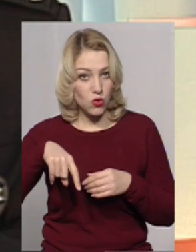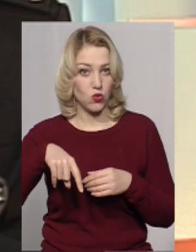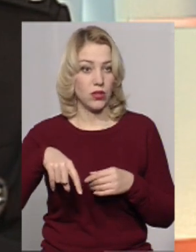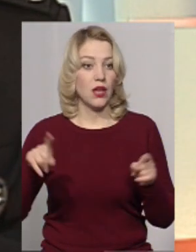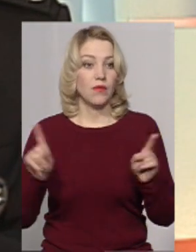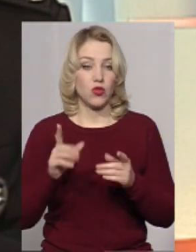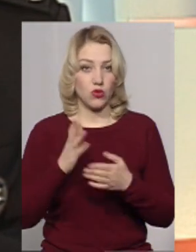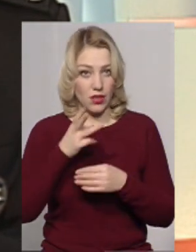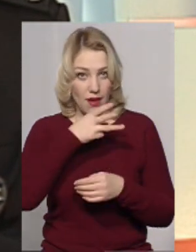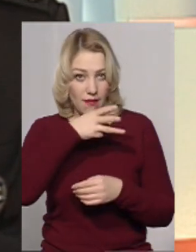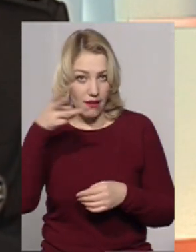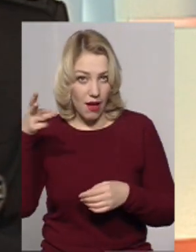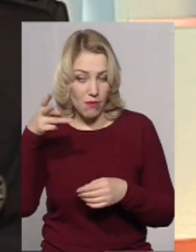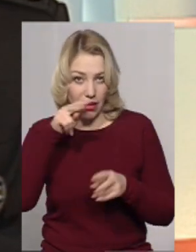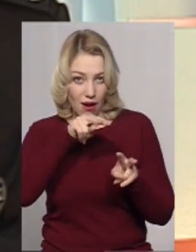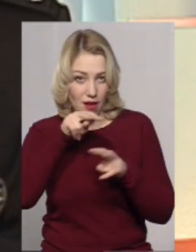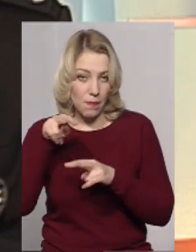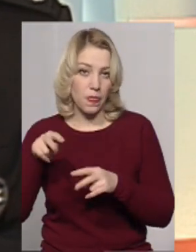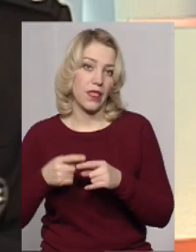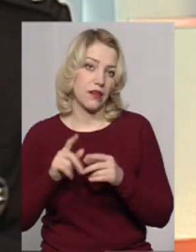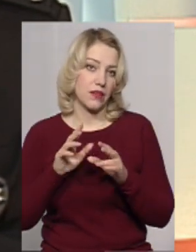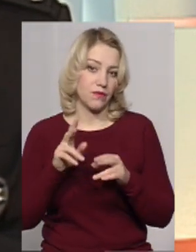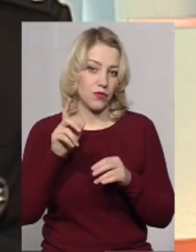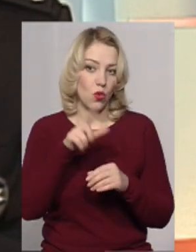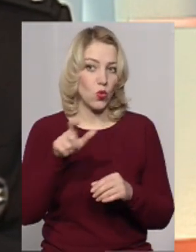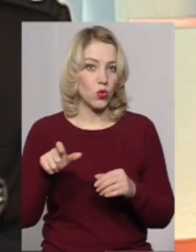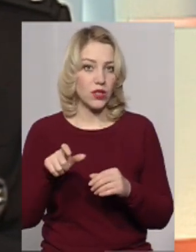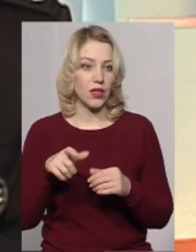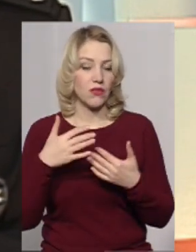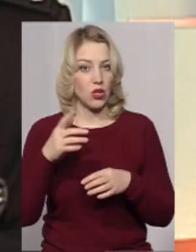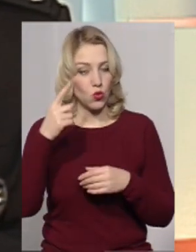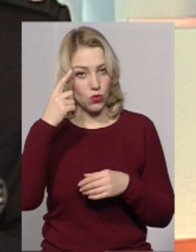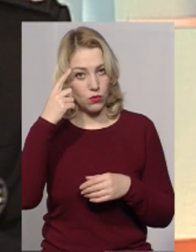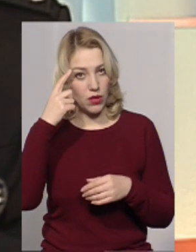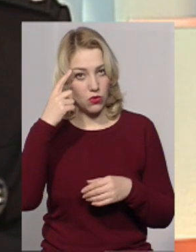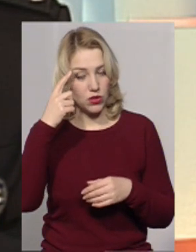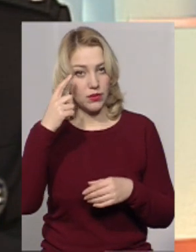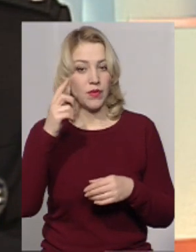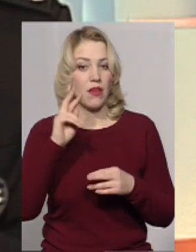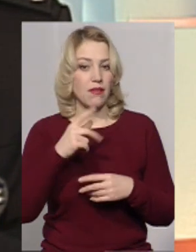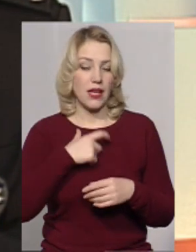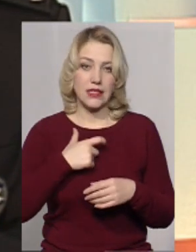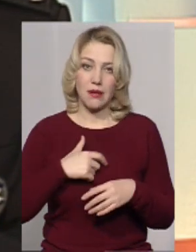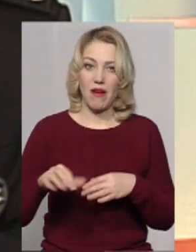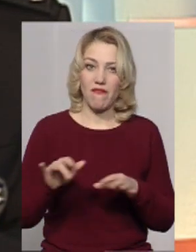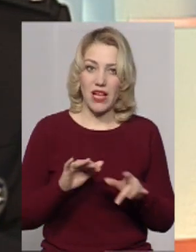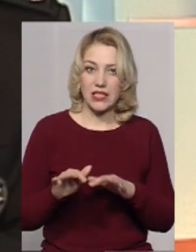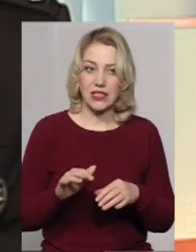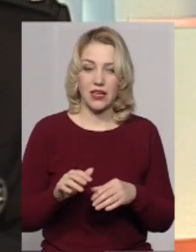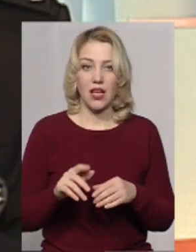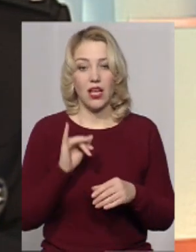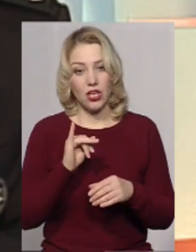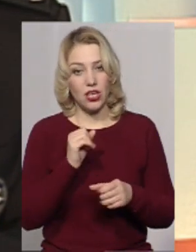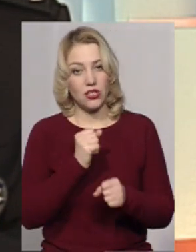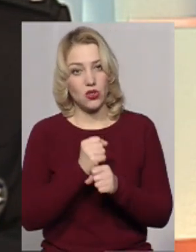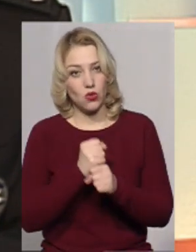що є камера і що це все буде, то я думаю, що вже задумуються над тим, як себе вести і скоювати чи